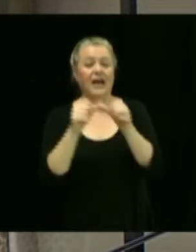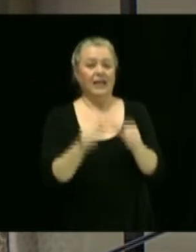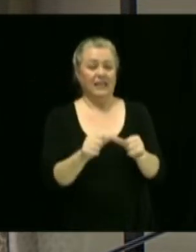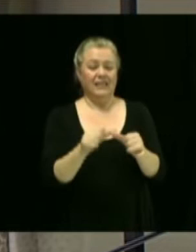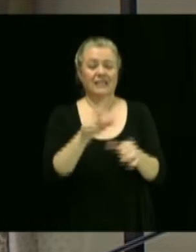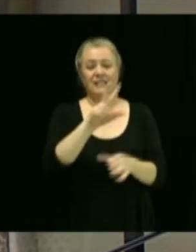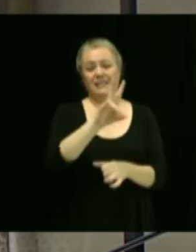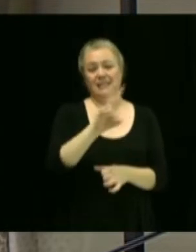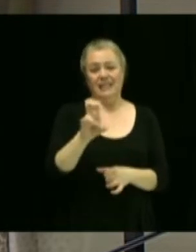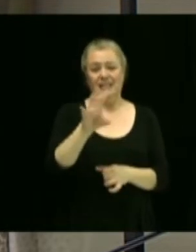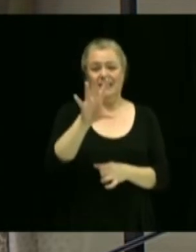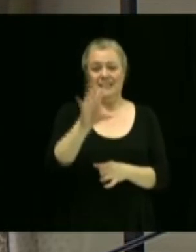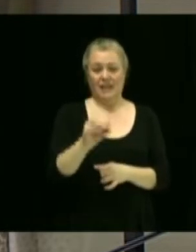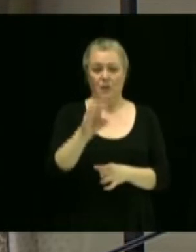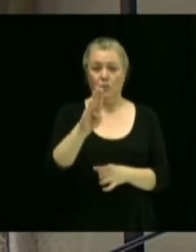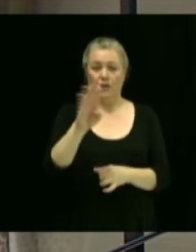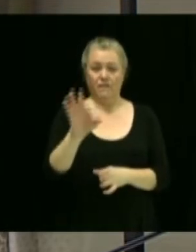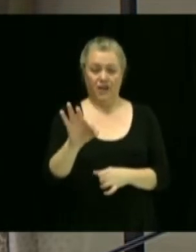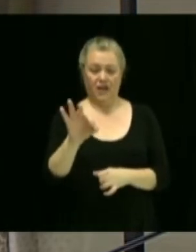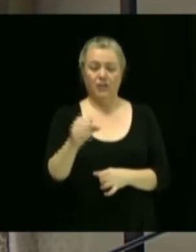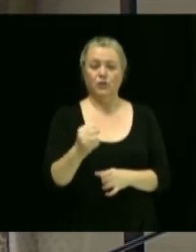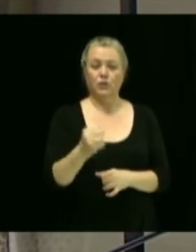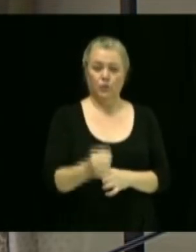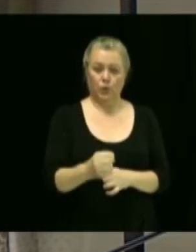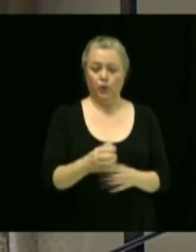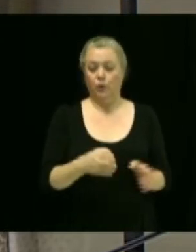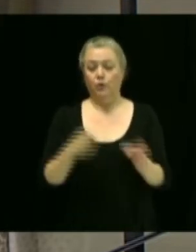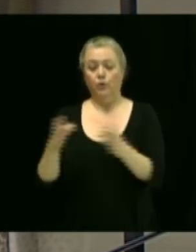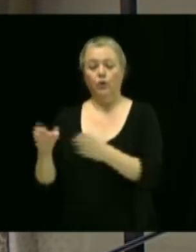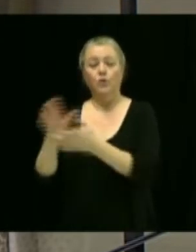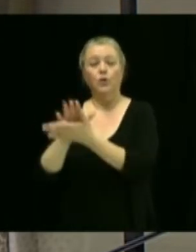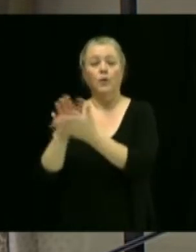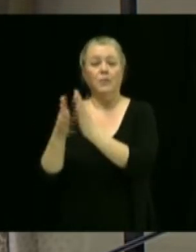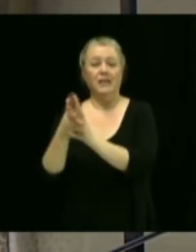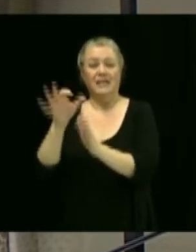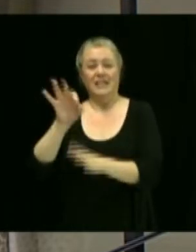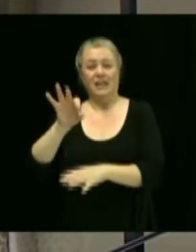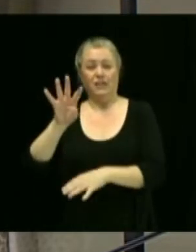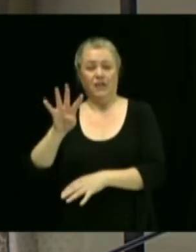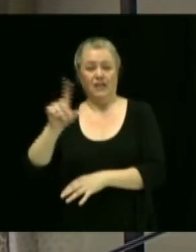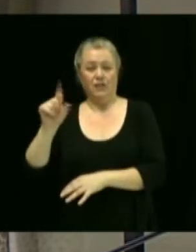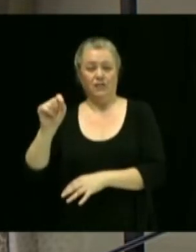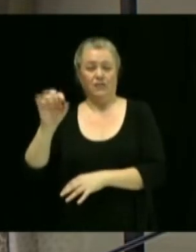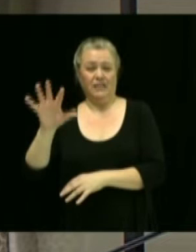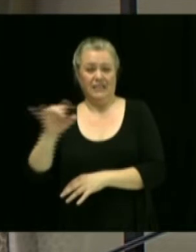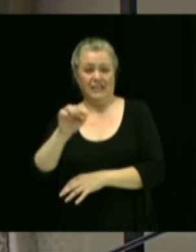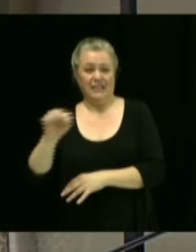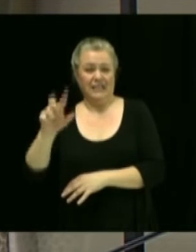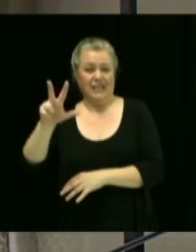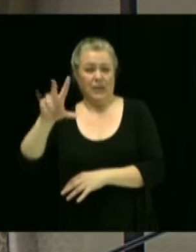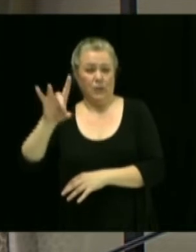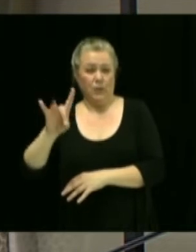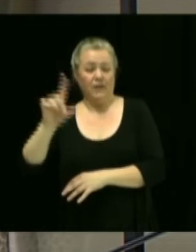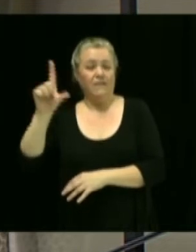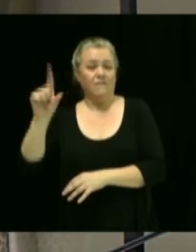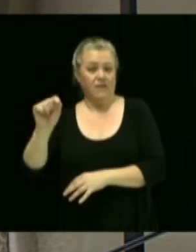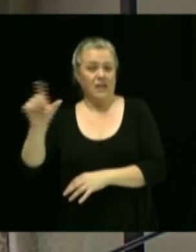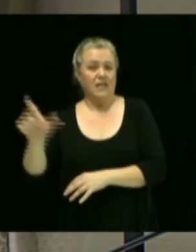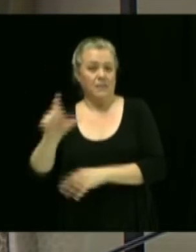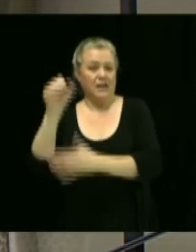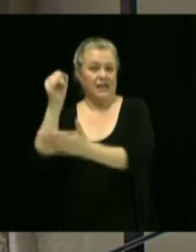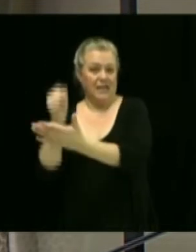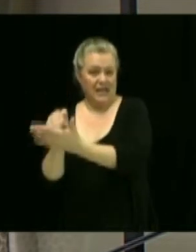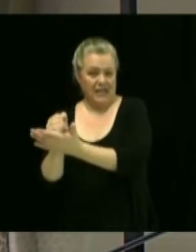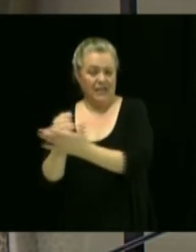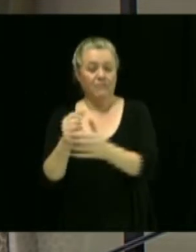-Francs-Sud, également le projet pour la compagnie 94-25-3820 Québec Inc. dans ce cas-ci, l'immeuble du